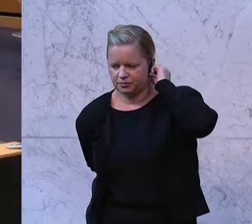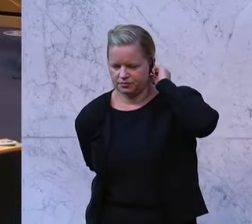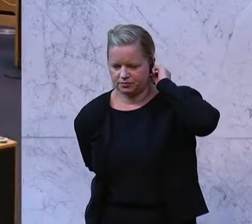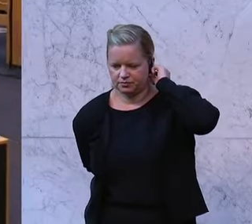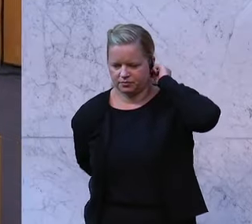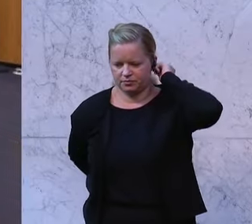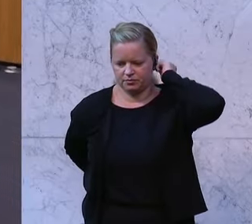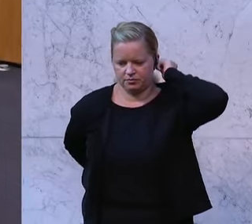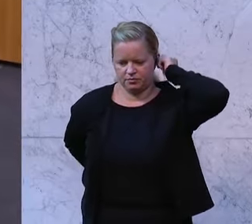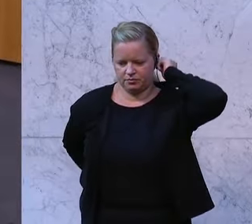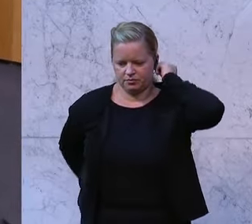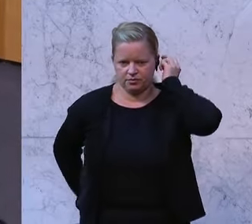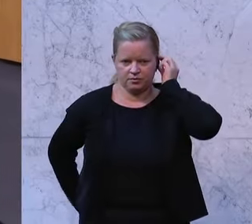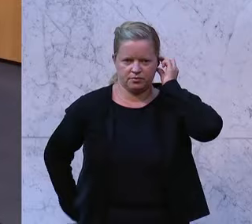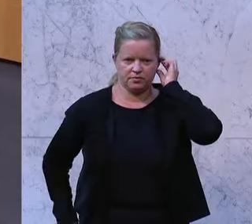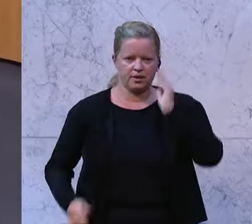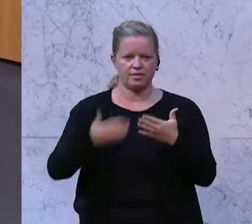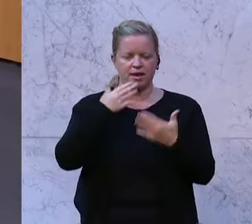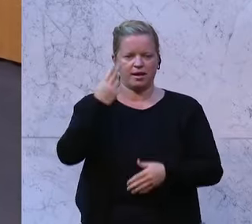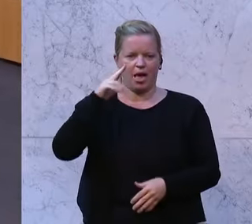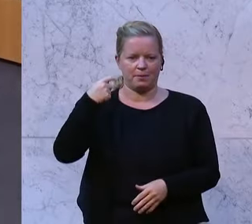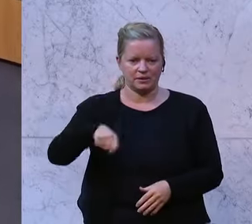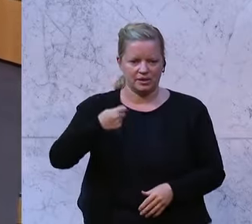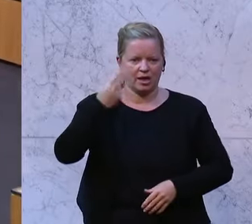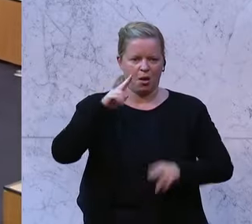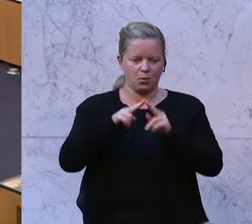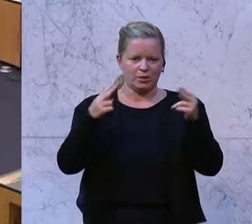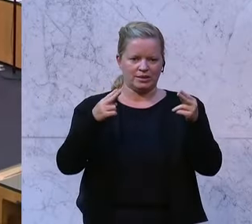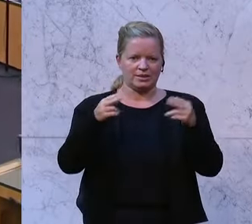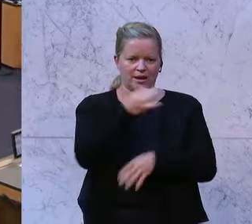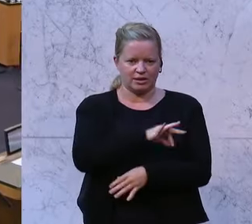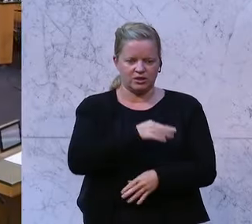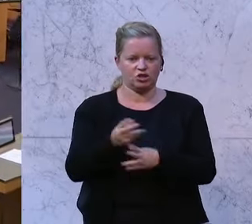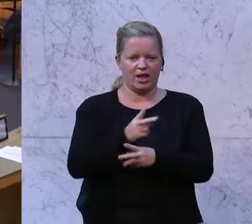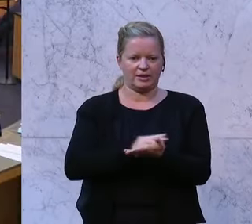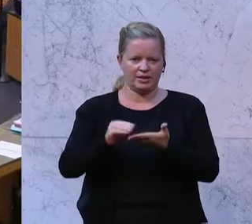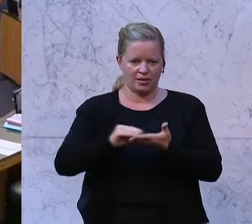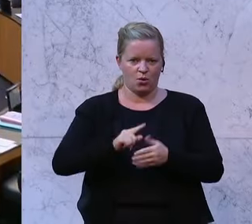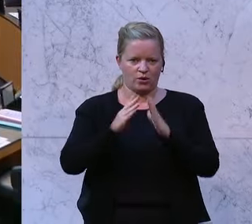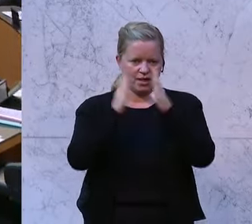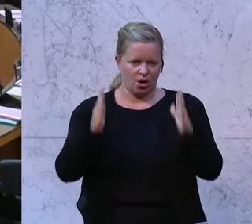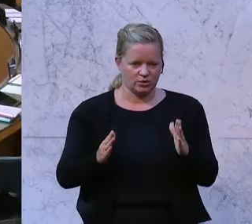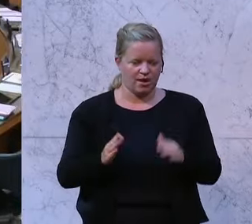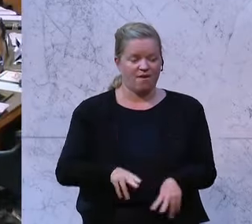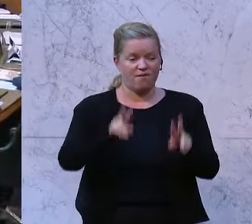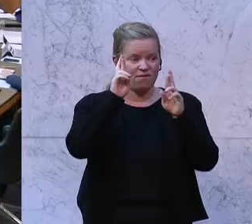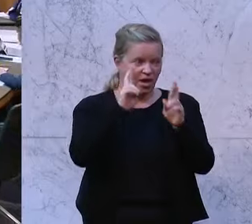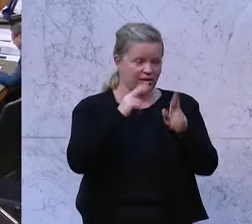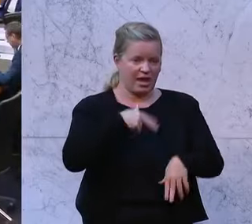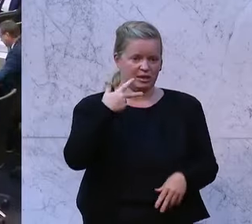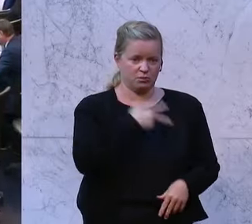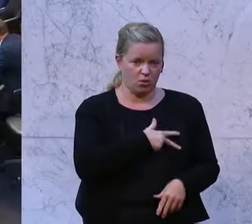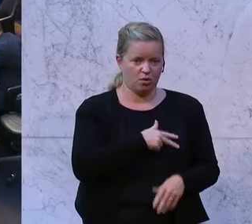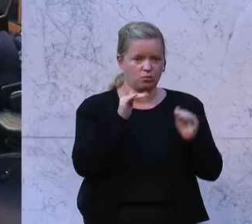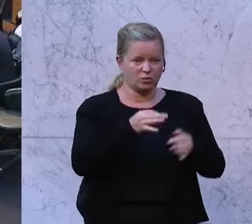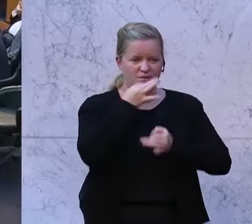Präsident, sehr geehrter Herr Bundeskanzler, sehr geehrte Frau Staatssekretärin Hoheshaus. Sehr geehrter Herr Bundeskanzler, aber auch werte SPÖ, ich muss Sie fragen, was die